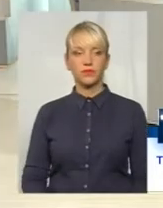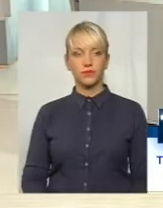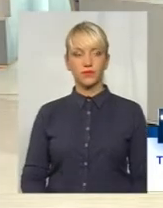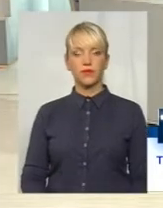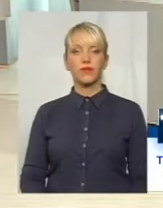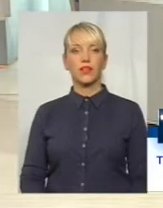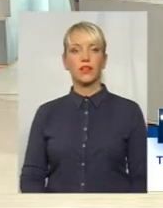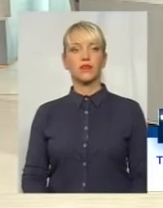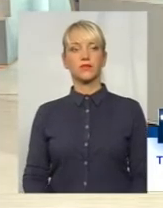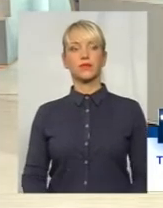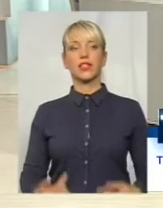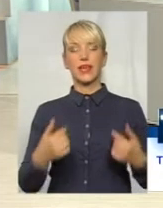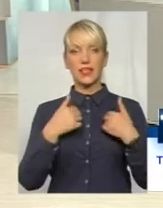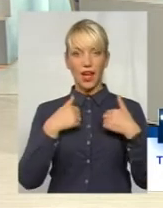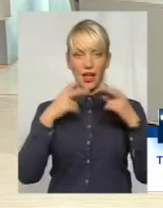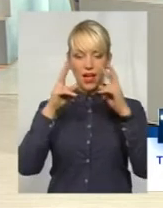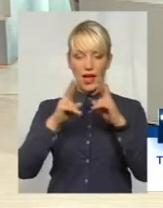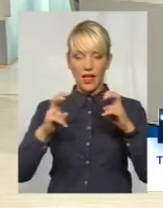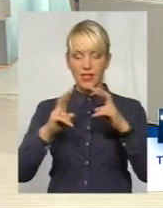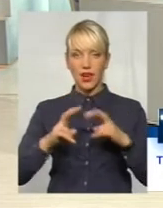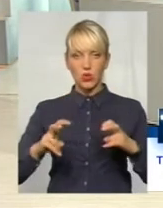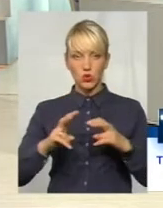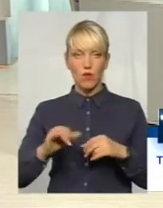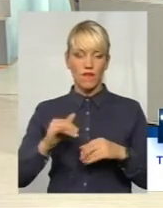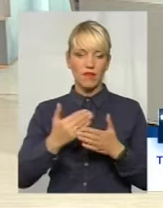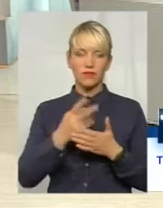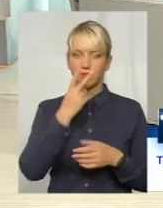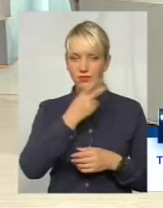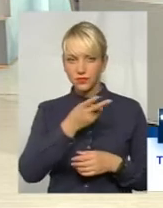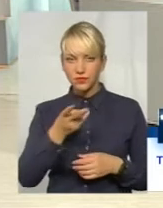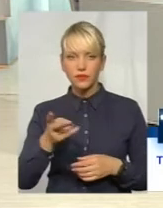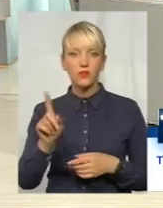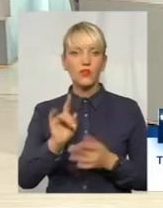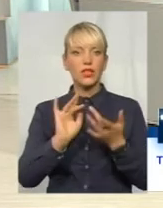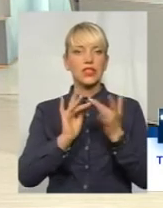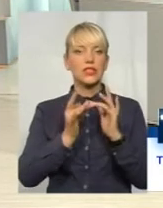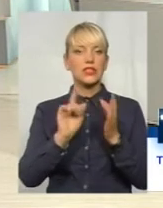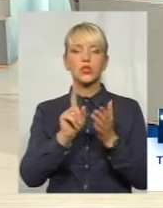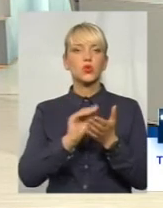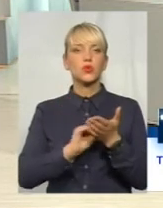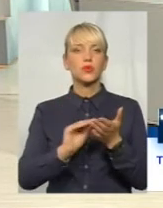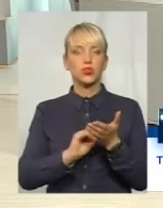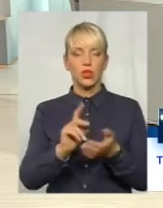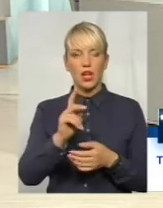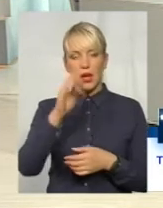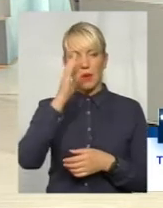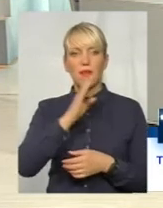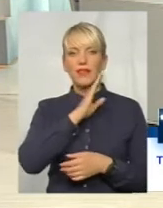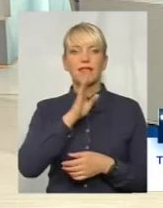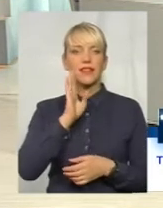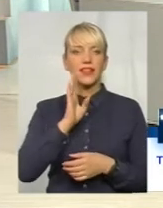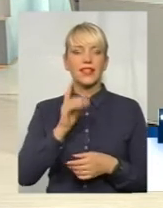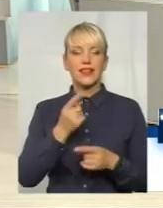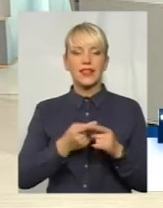Я аналізував так, навіть по цих самих соцмережах, я дивився, що пишуть батьки, які відмовляються від щеплень,